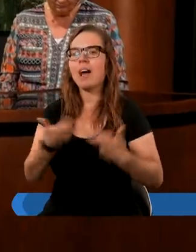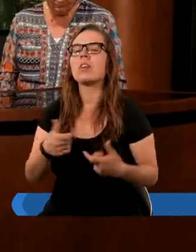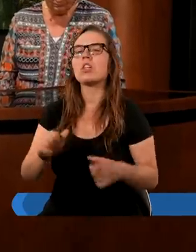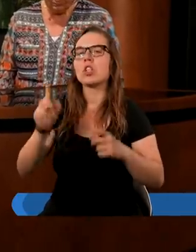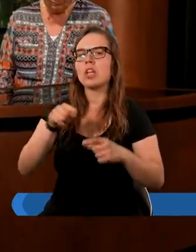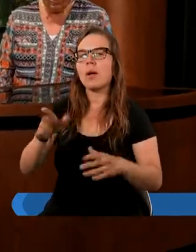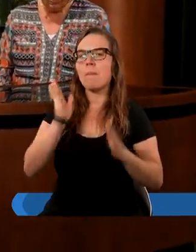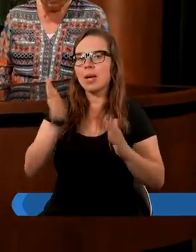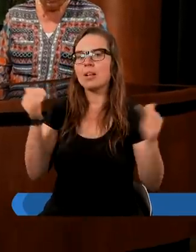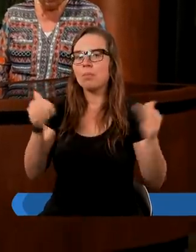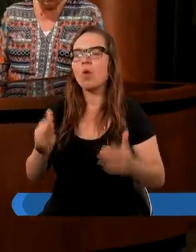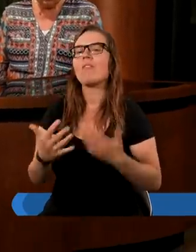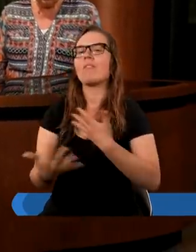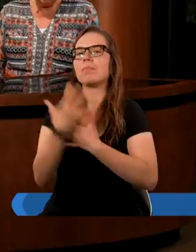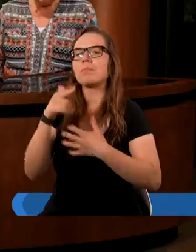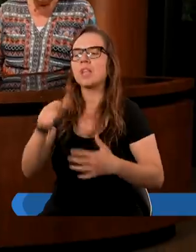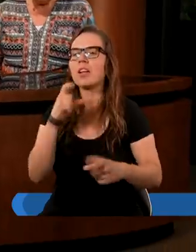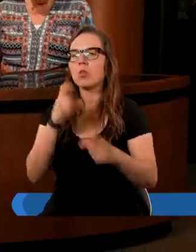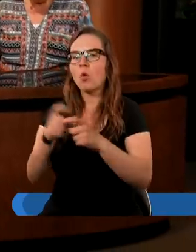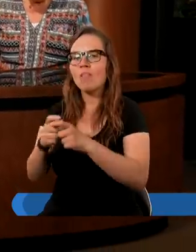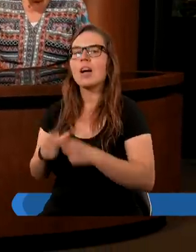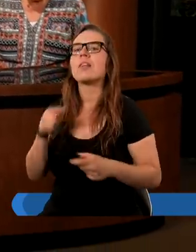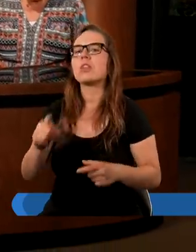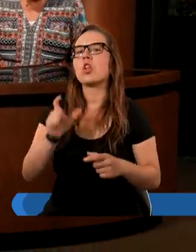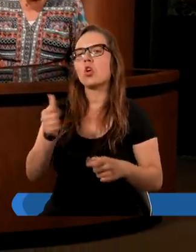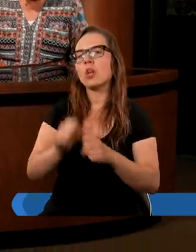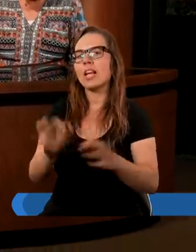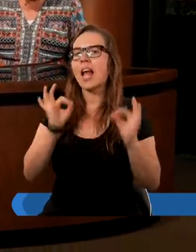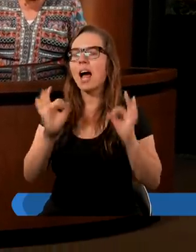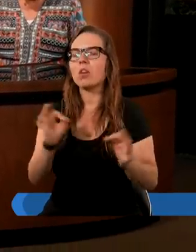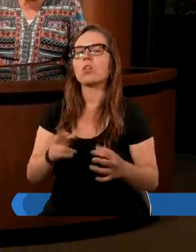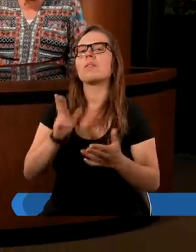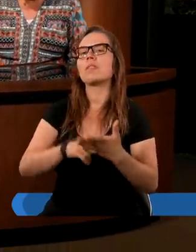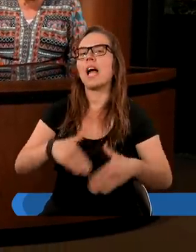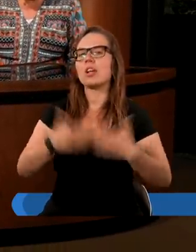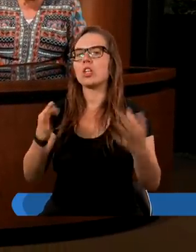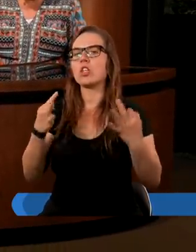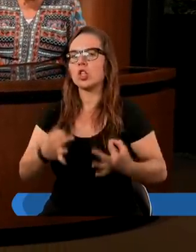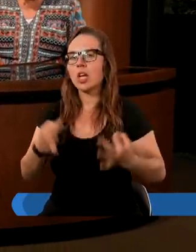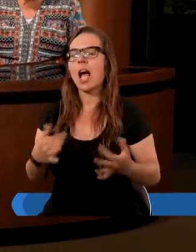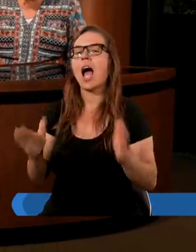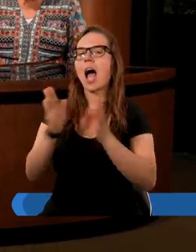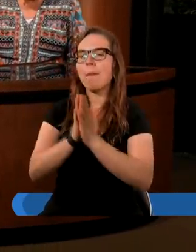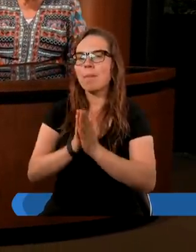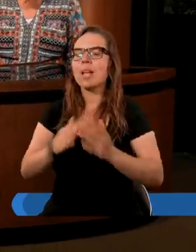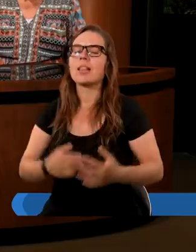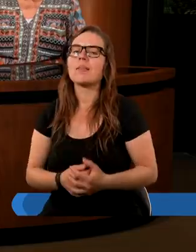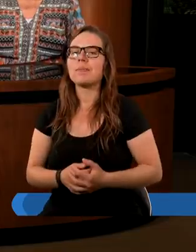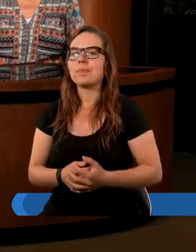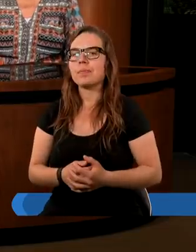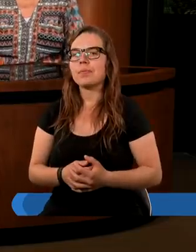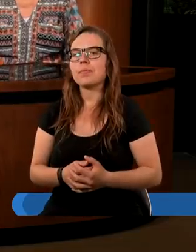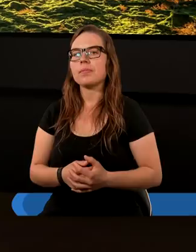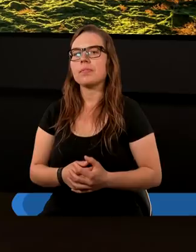że będziemy mogli wydobyć z tego Słowa to, co jest aktualne na dzień dzisiejszy. Amen. Amen.